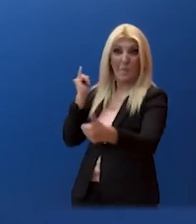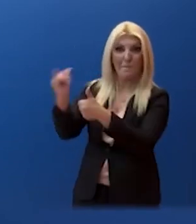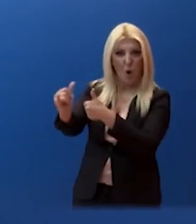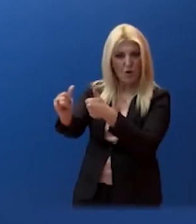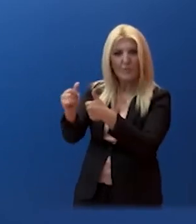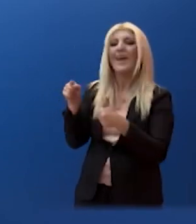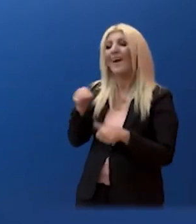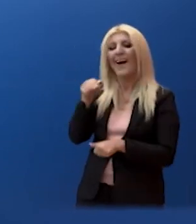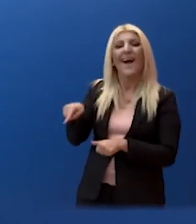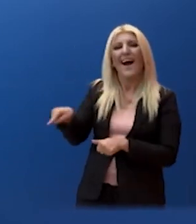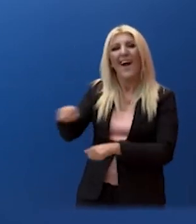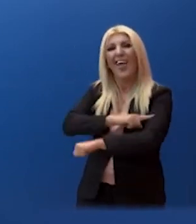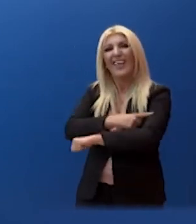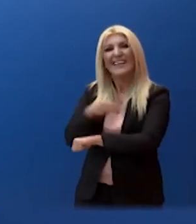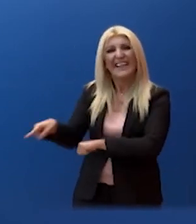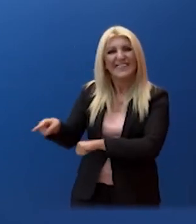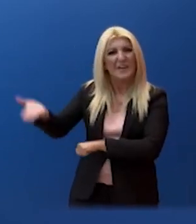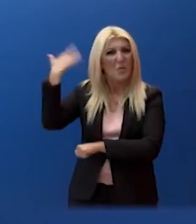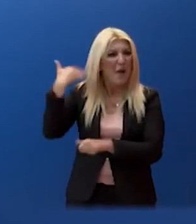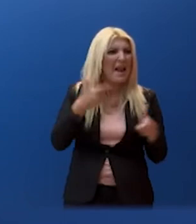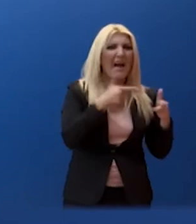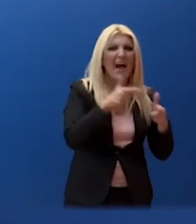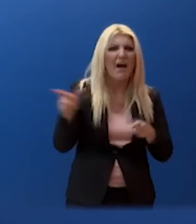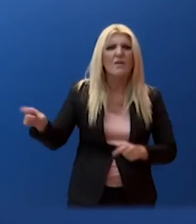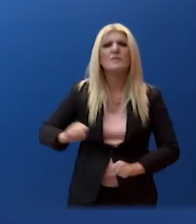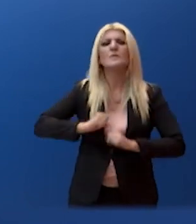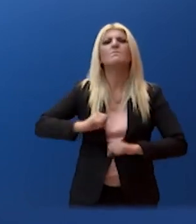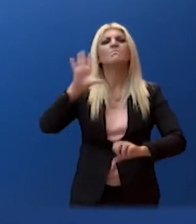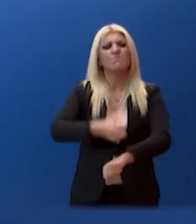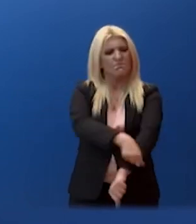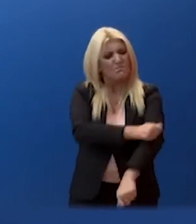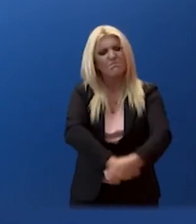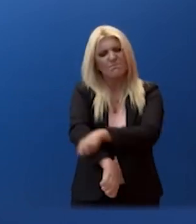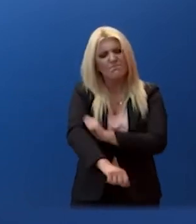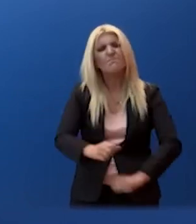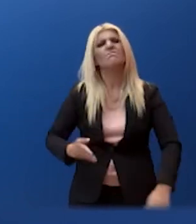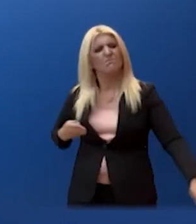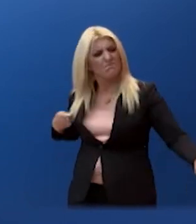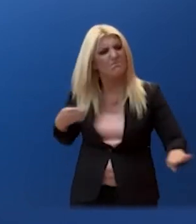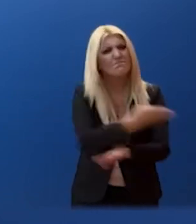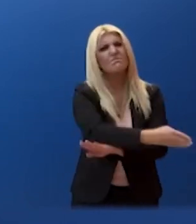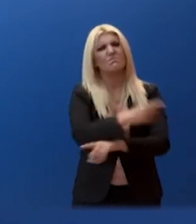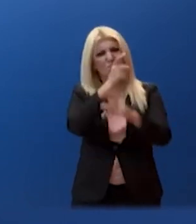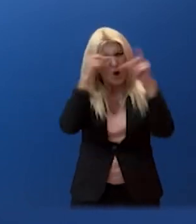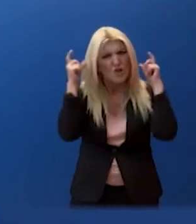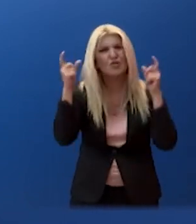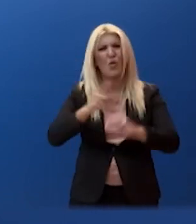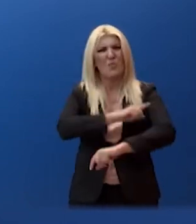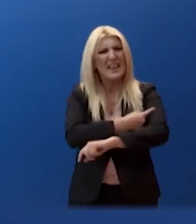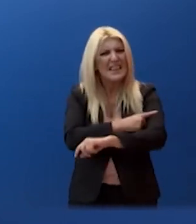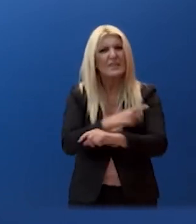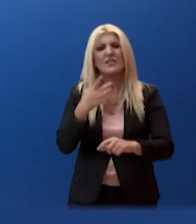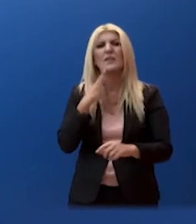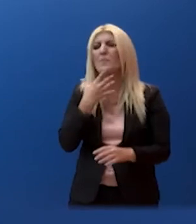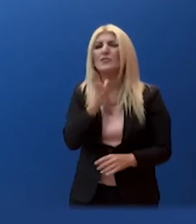ξεκινήσουν. Γιατί οι άνθρωποι, οι οποίοι δεν δίστασαν να μπουν στη μάχη με τον κορονοϊό, πρέπει να επιβραβεύονται. Στο